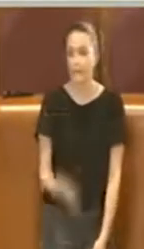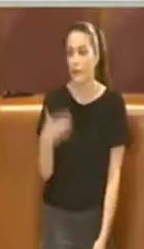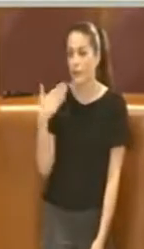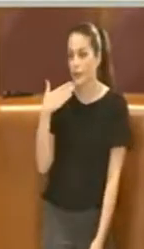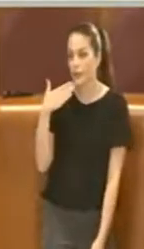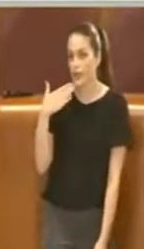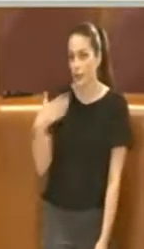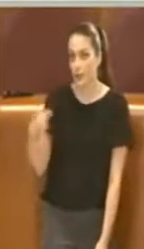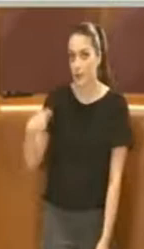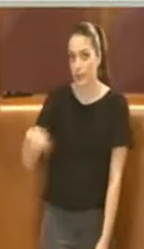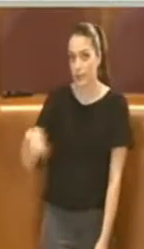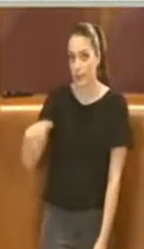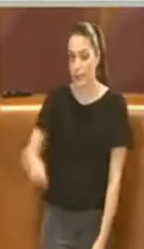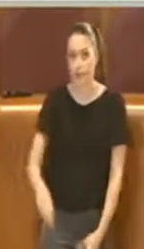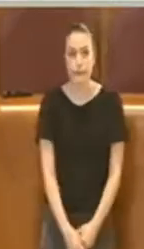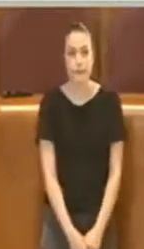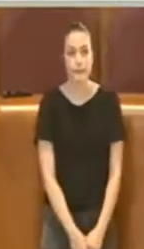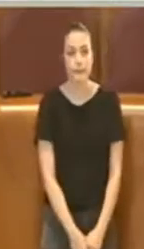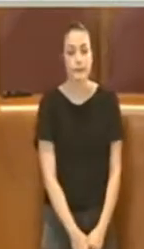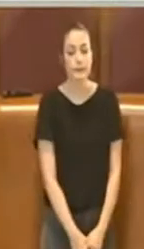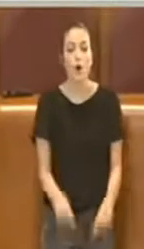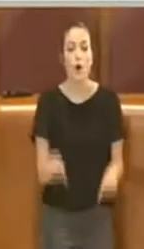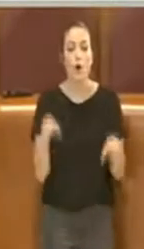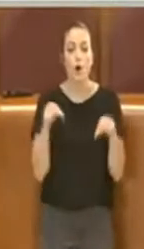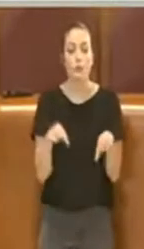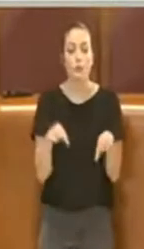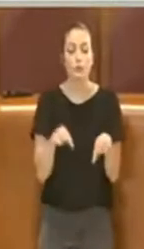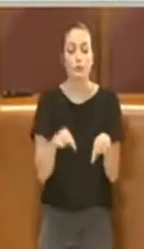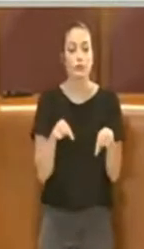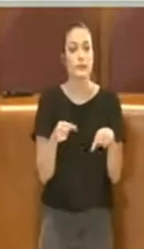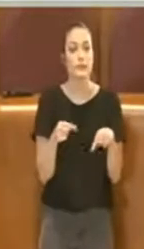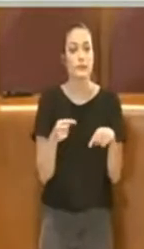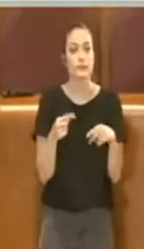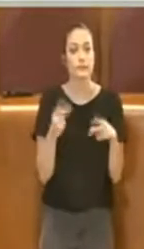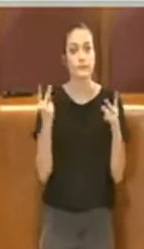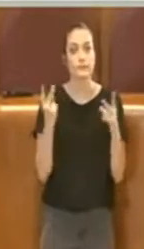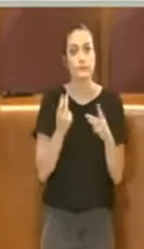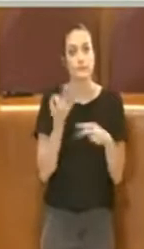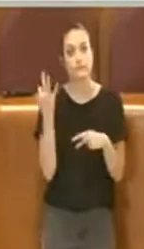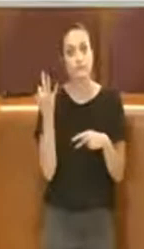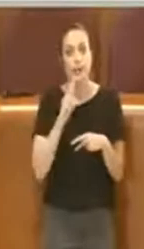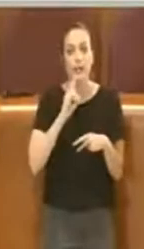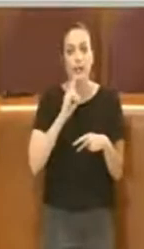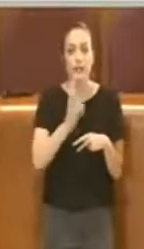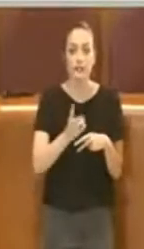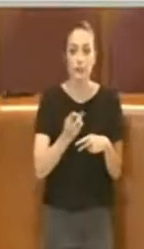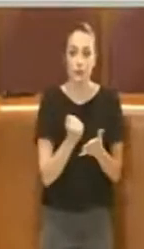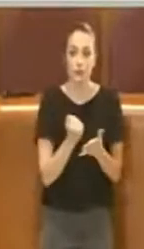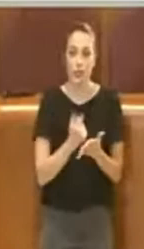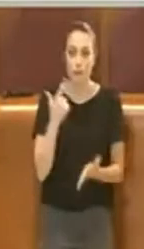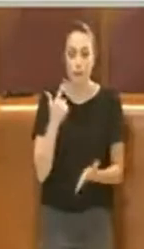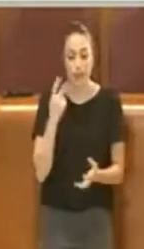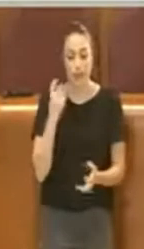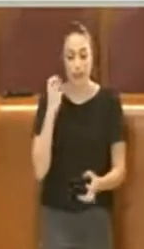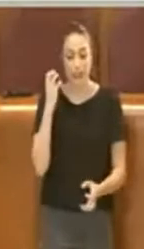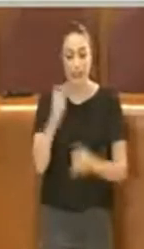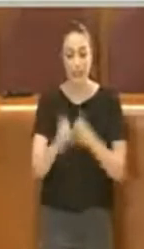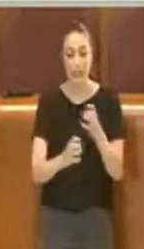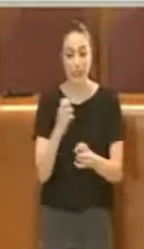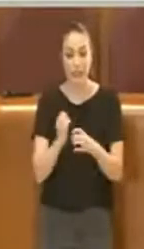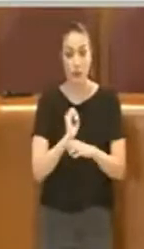Grazie Presidente, oggi qui stiamo dando una risposta importante alla grande crisi Covid